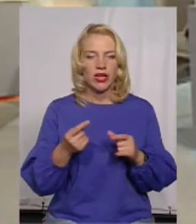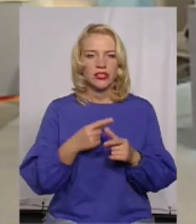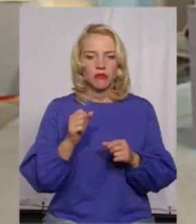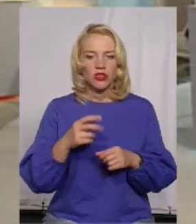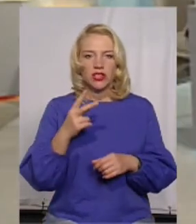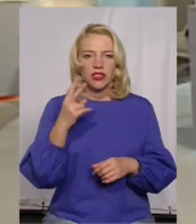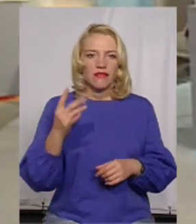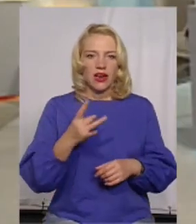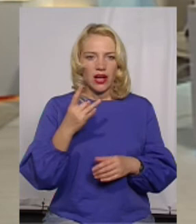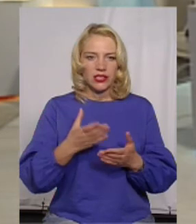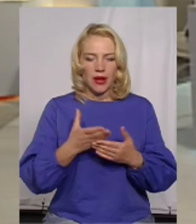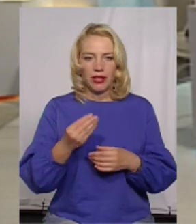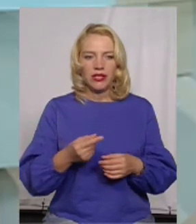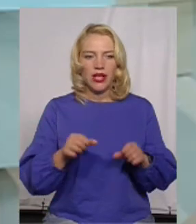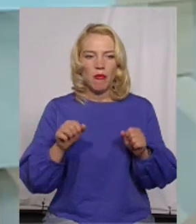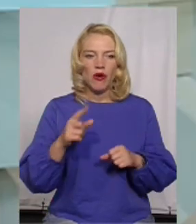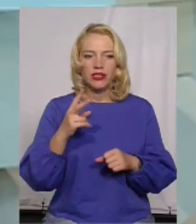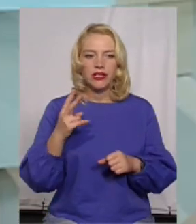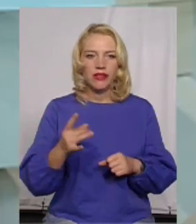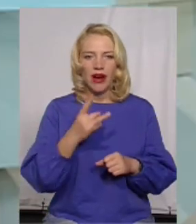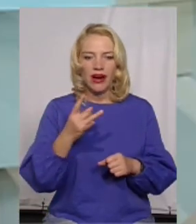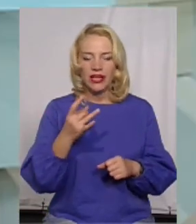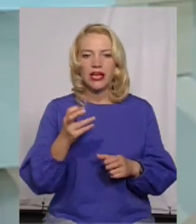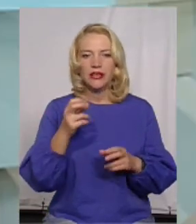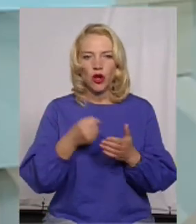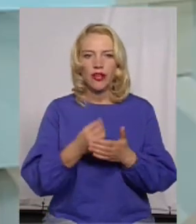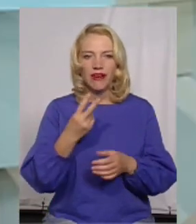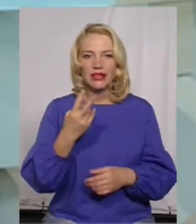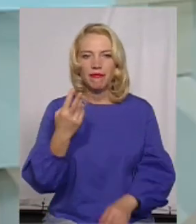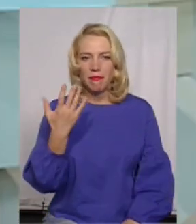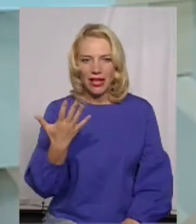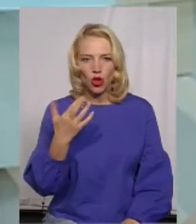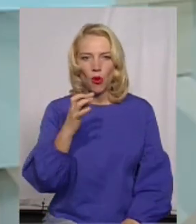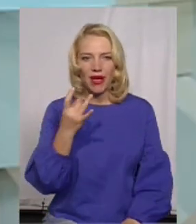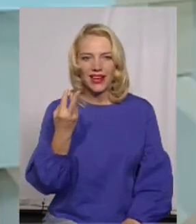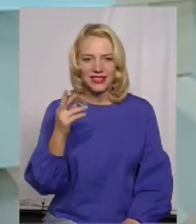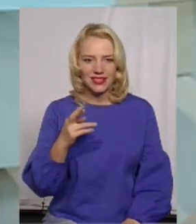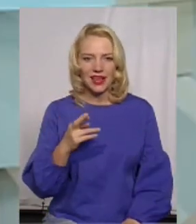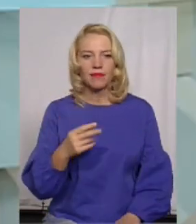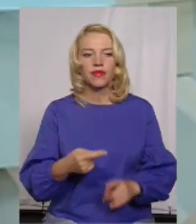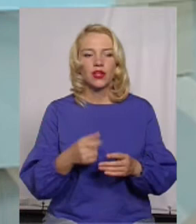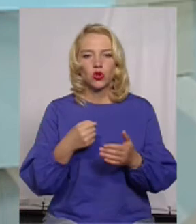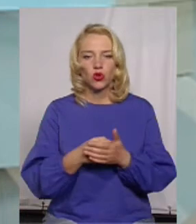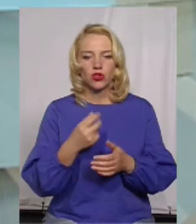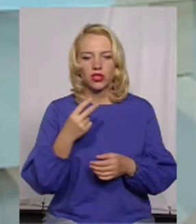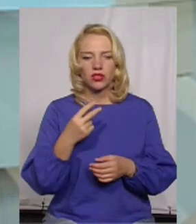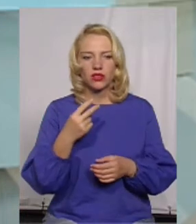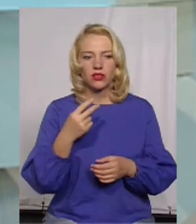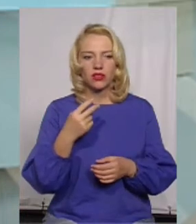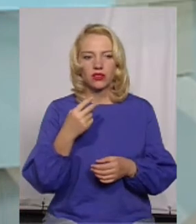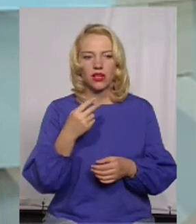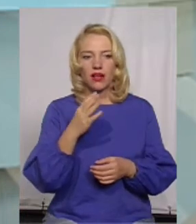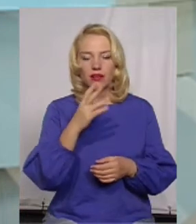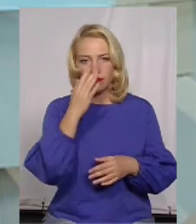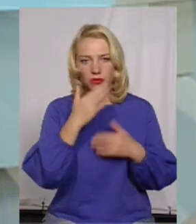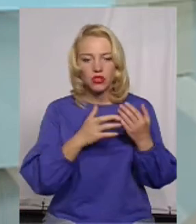два рази заплатити? Можна за два рази, але до 25-го вересня. В будь-якому разі, хоч за 10 разів, так? Так. Акція закінчується 25